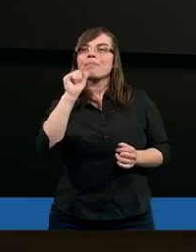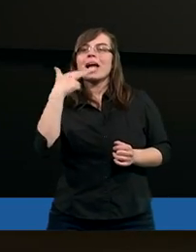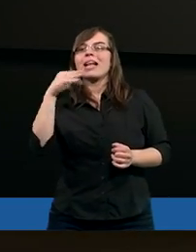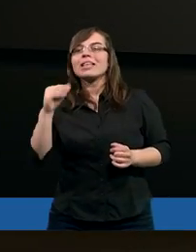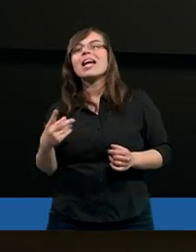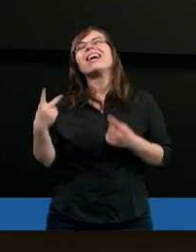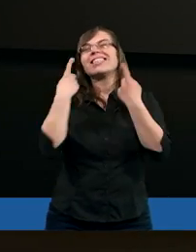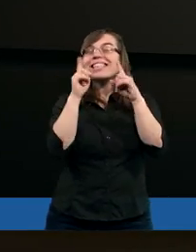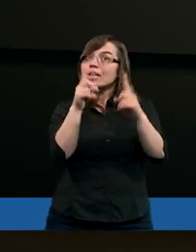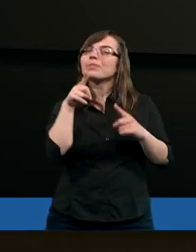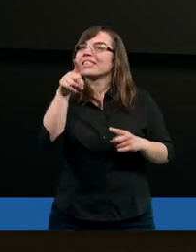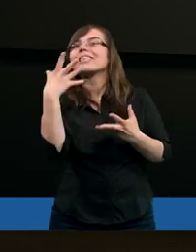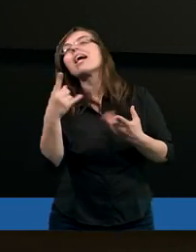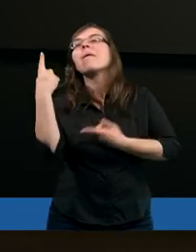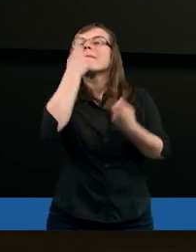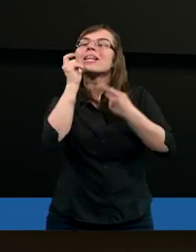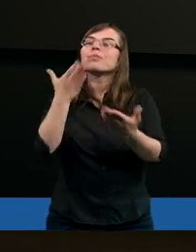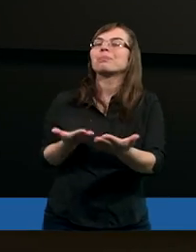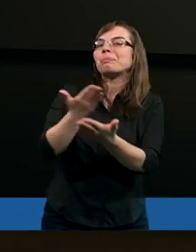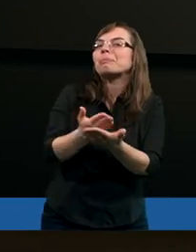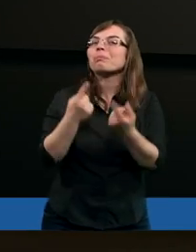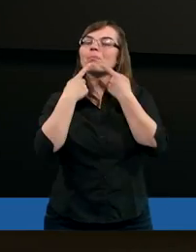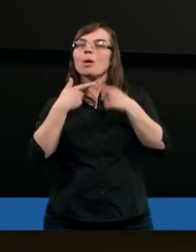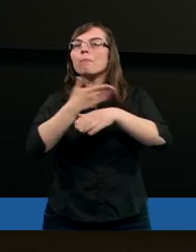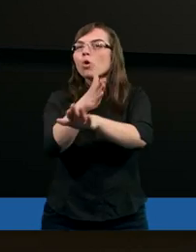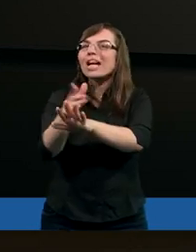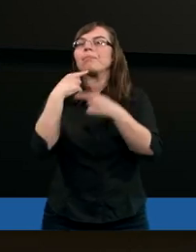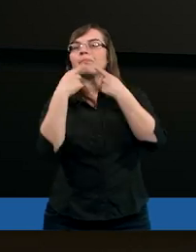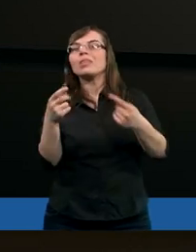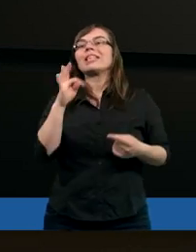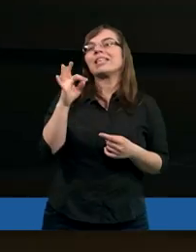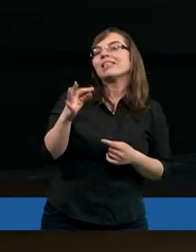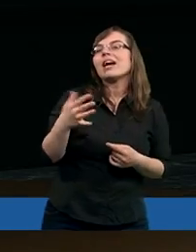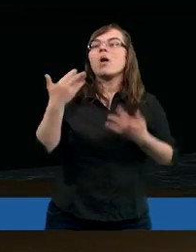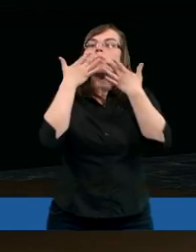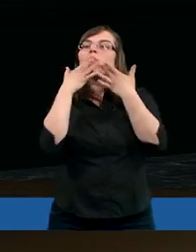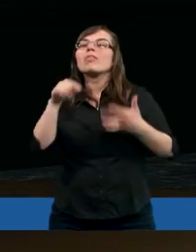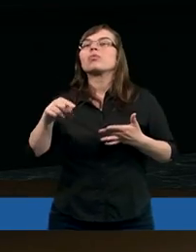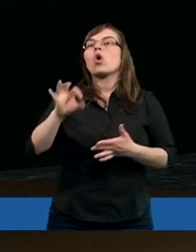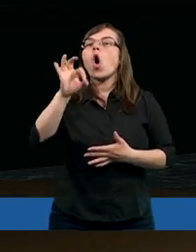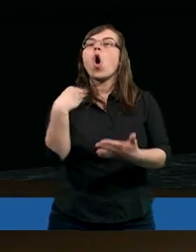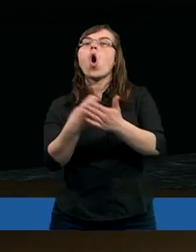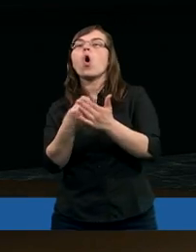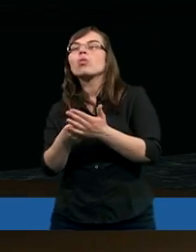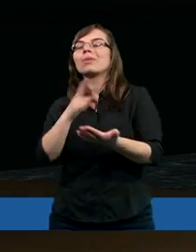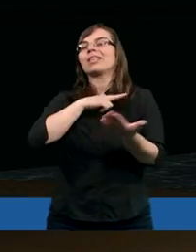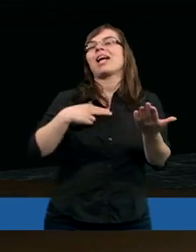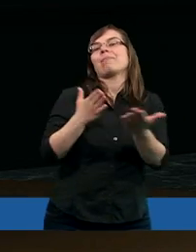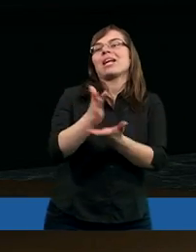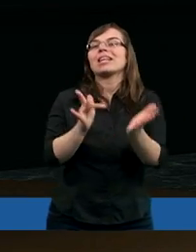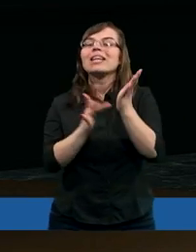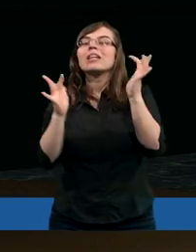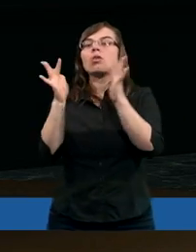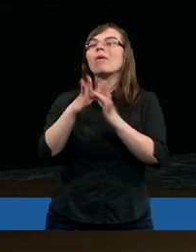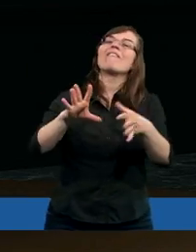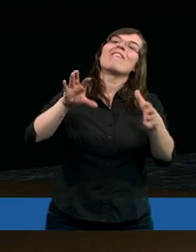Damianie, zauważyłem, że ty masz jakąś myśl, którą chciałeś się podzielić. Tak, bo mówimy tutaj o odkupieniu nas przez